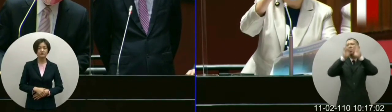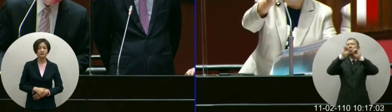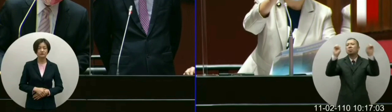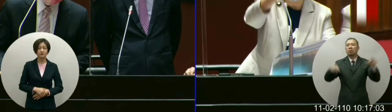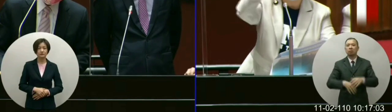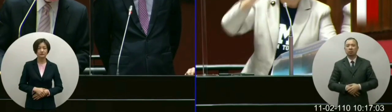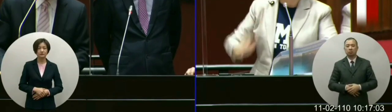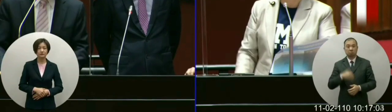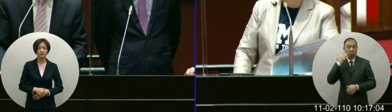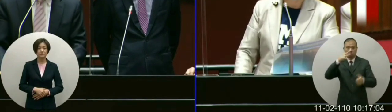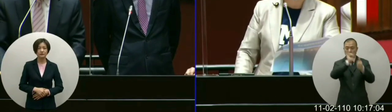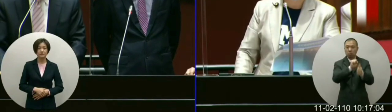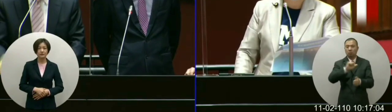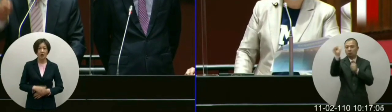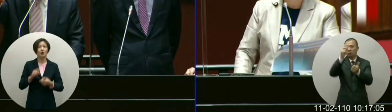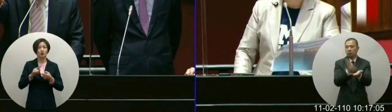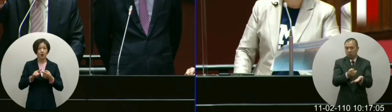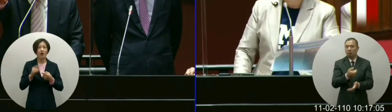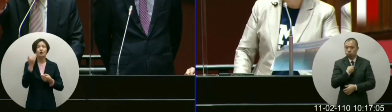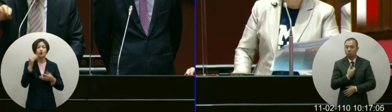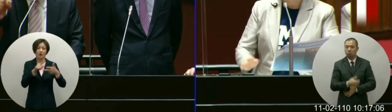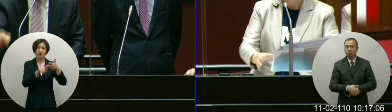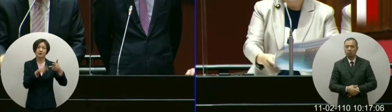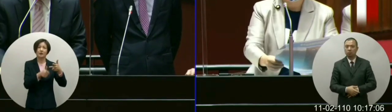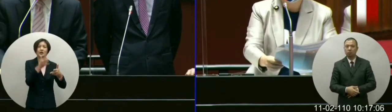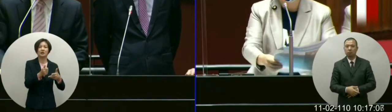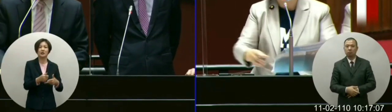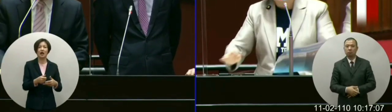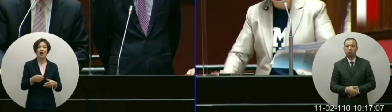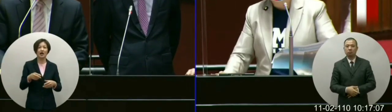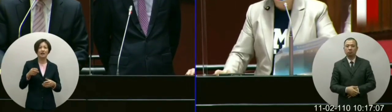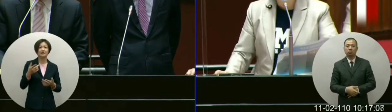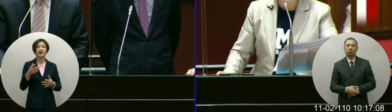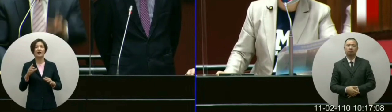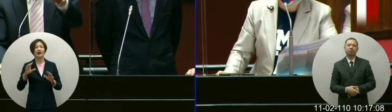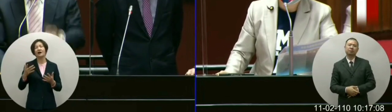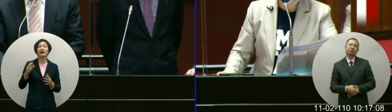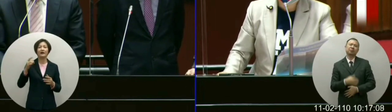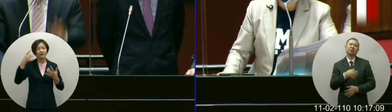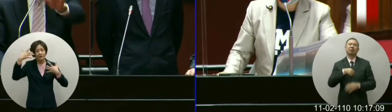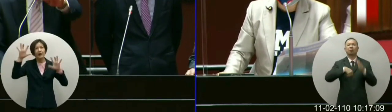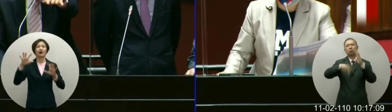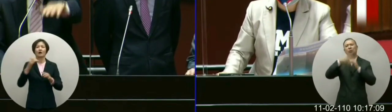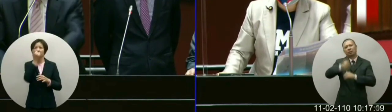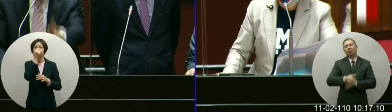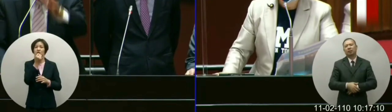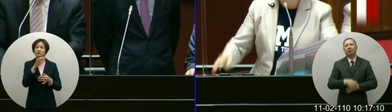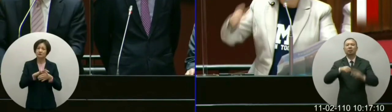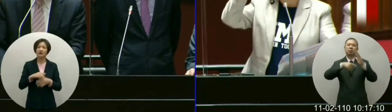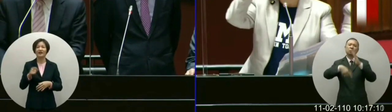消息是不是应该要演办对向朱立伦说小弟吧就是院长不要笑